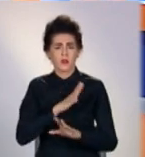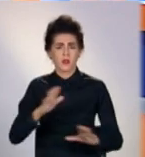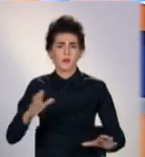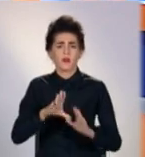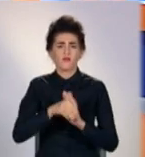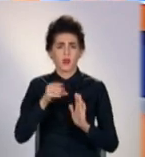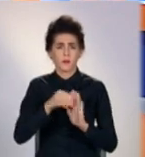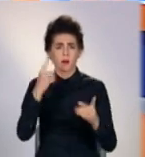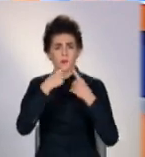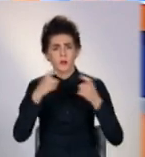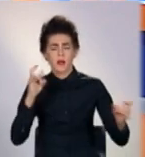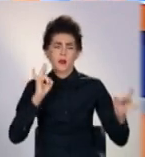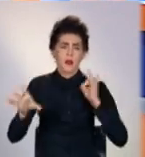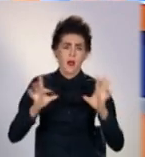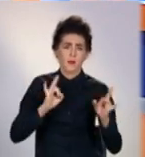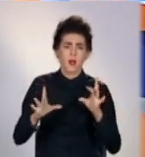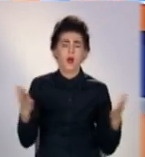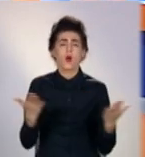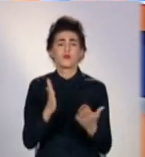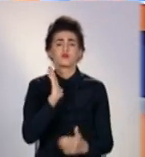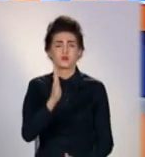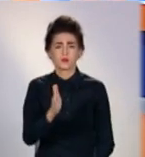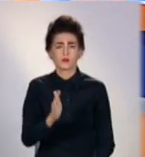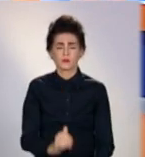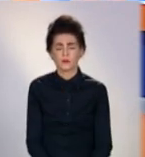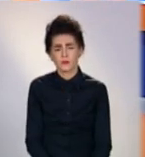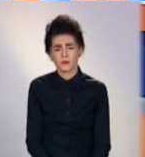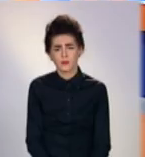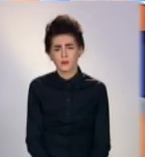передвиборних агітацій. Тож, які прогнози, дивіться далі.